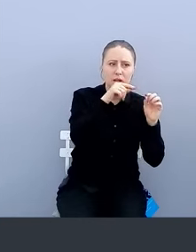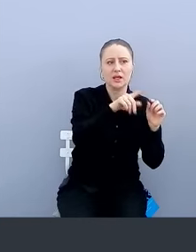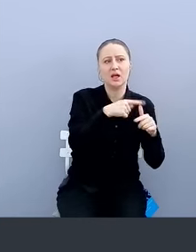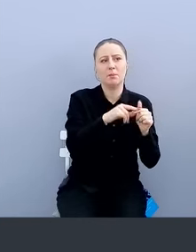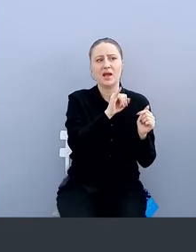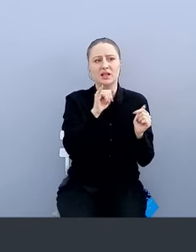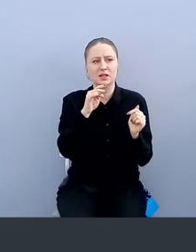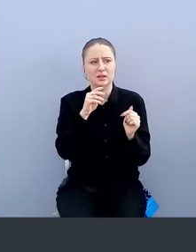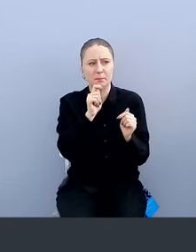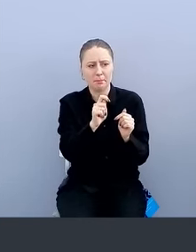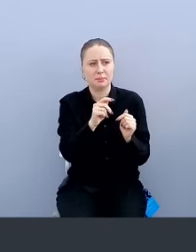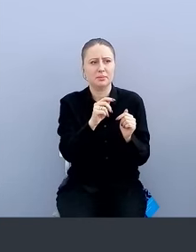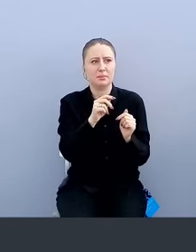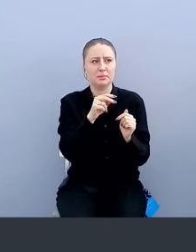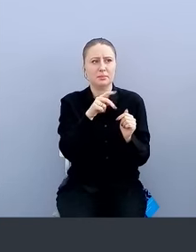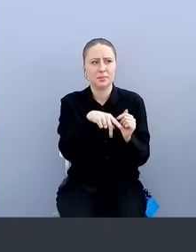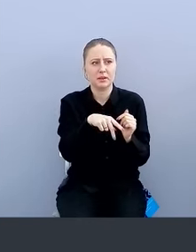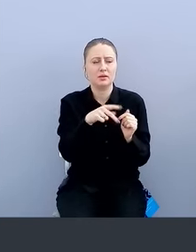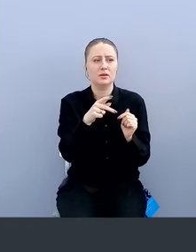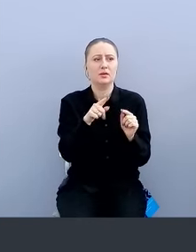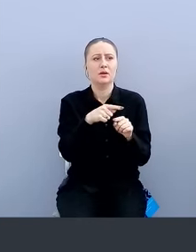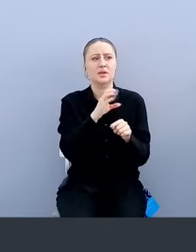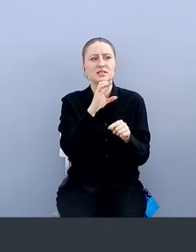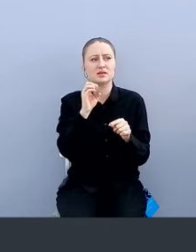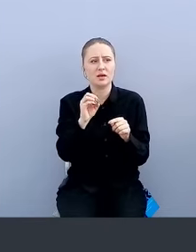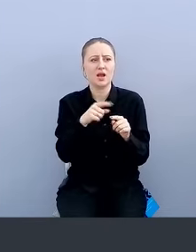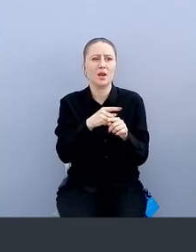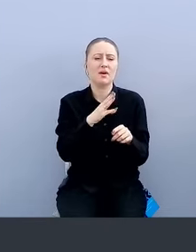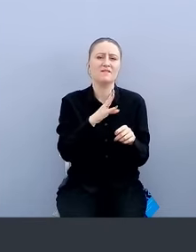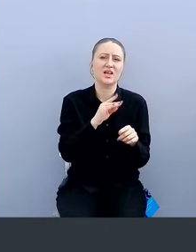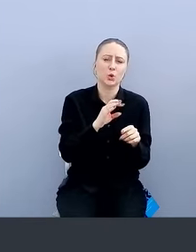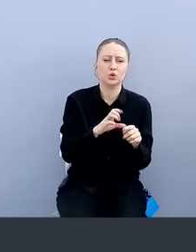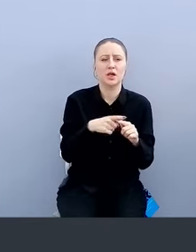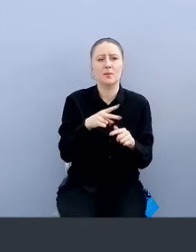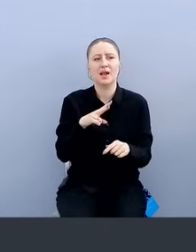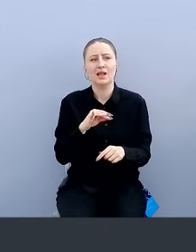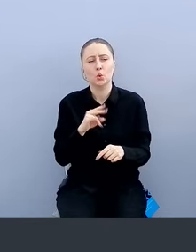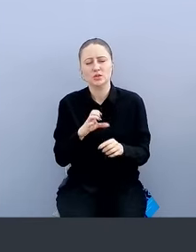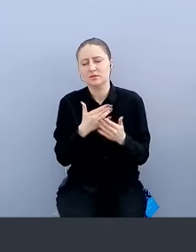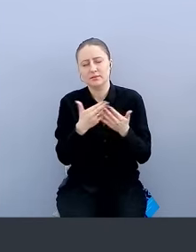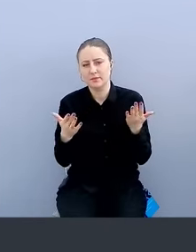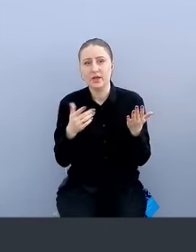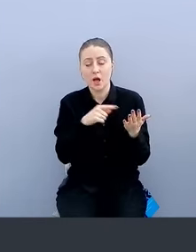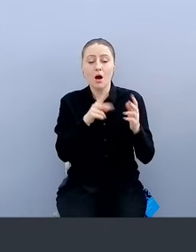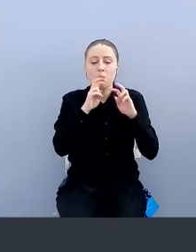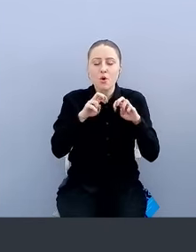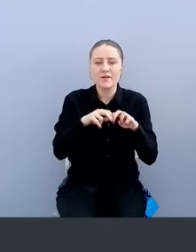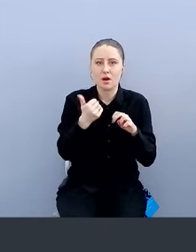от вендора. То есть на Макасе это SE, на винде это на Linux TPM, условно говоря. Она проверяет